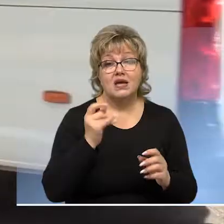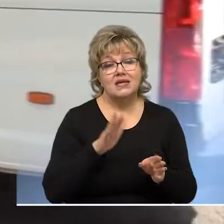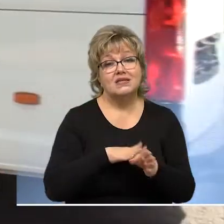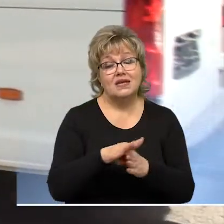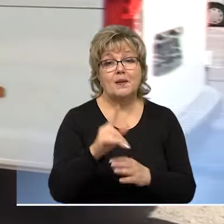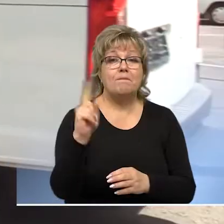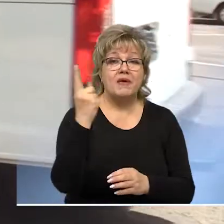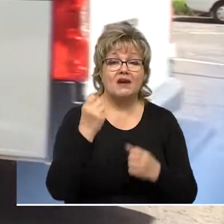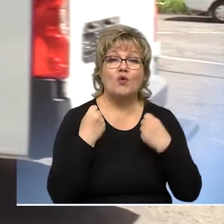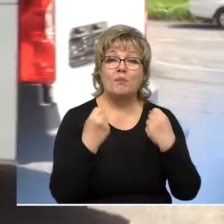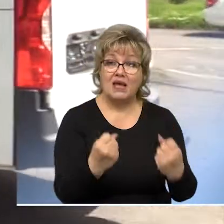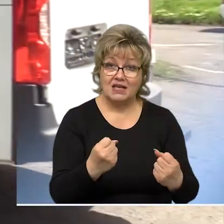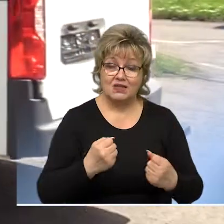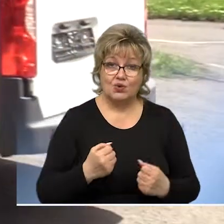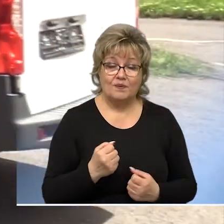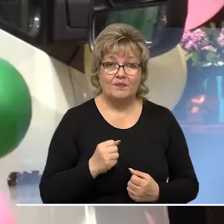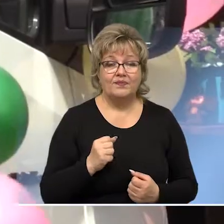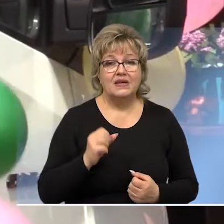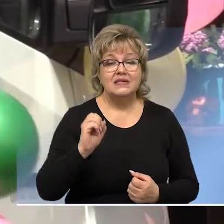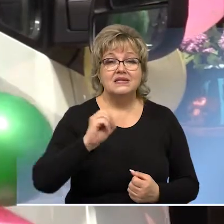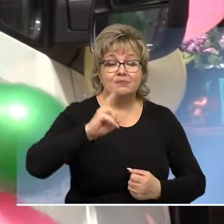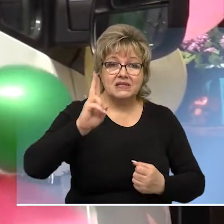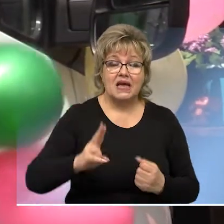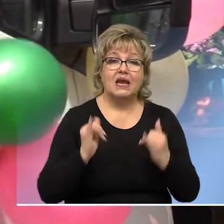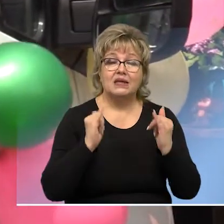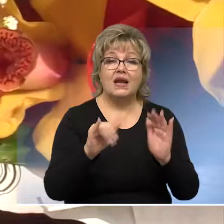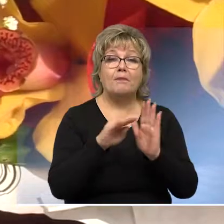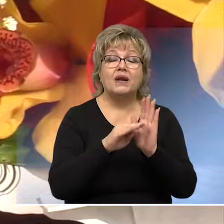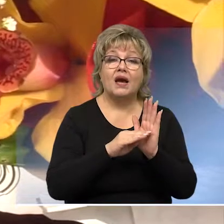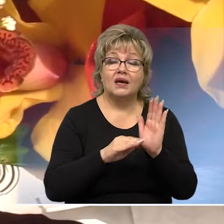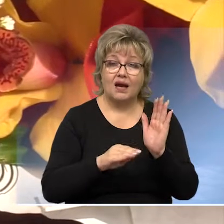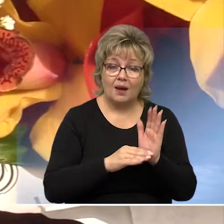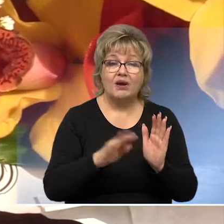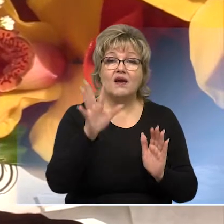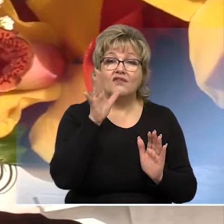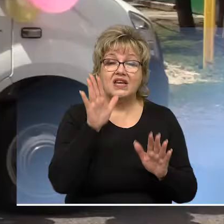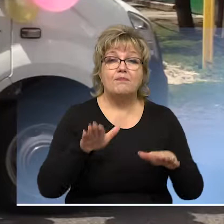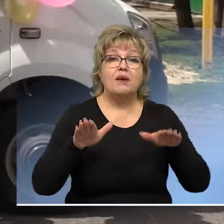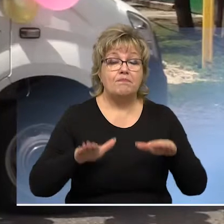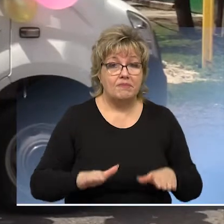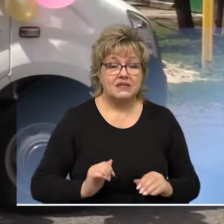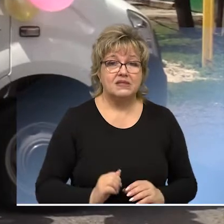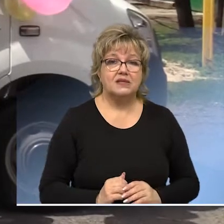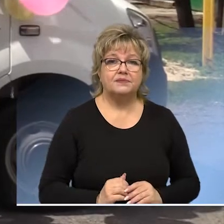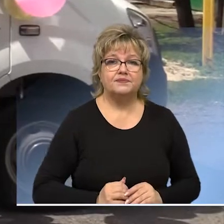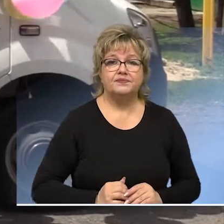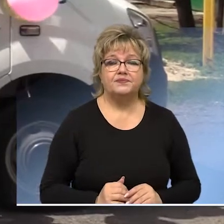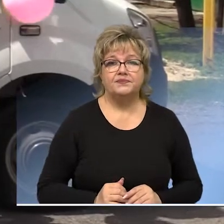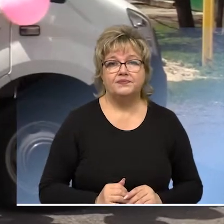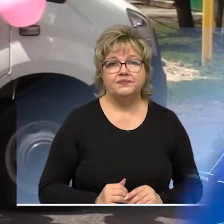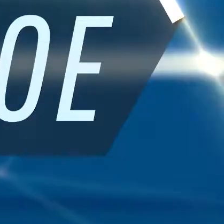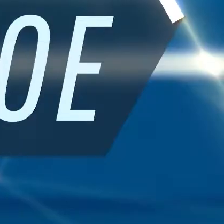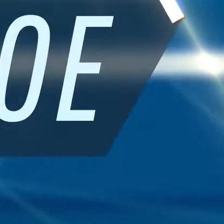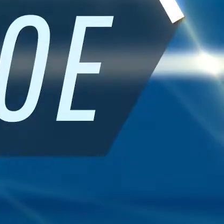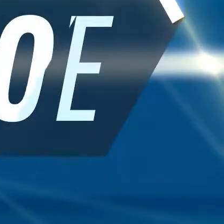машины и совершила свою первую поездку. Оксана Полникова, Петр Светличный, телекомпания «Несвятая» специально для программы «Время